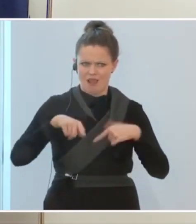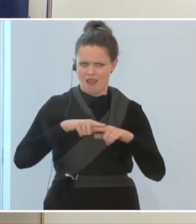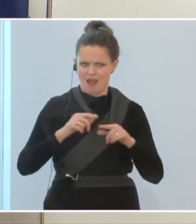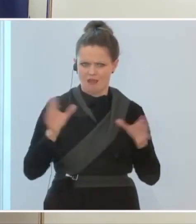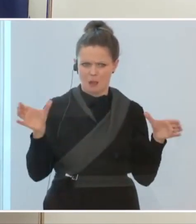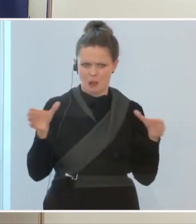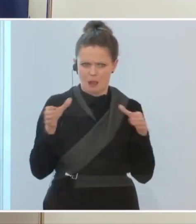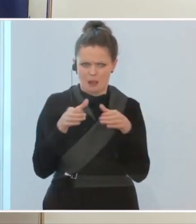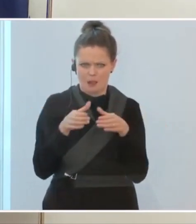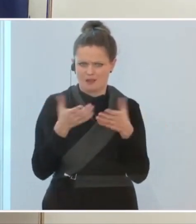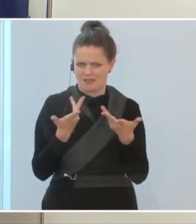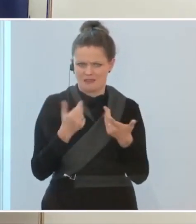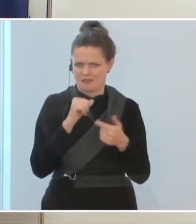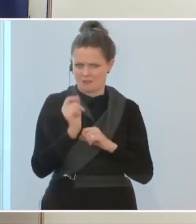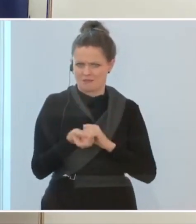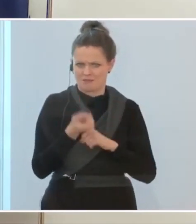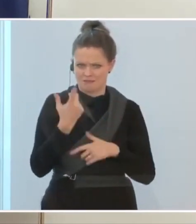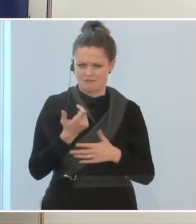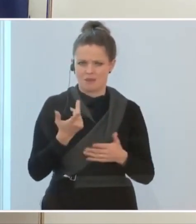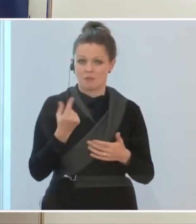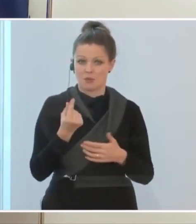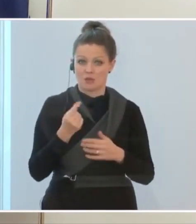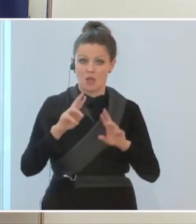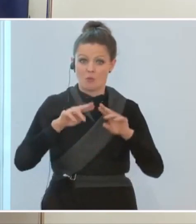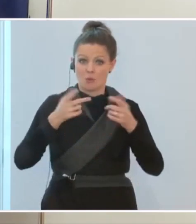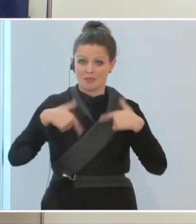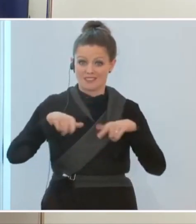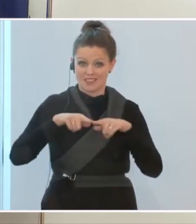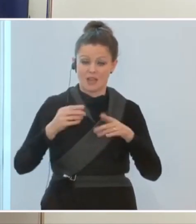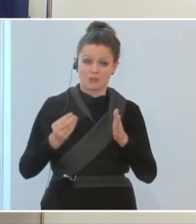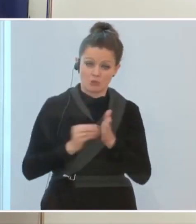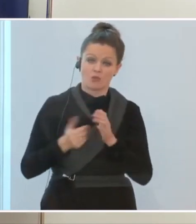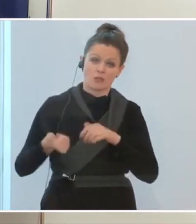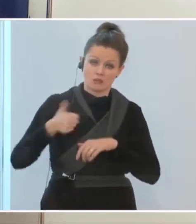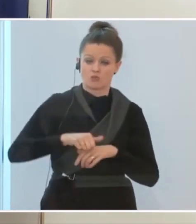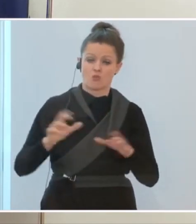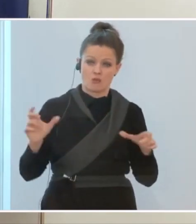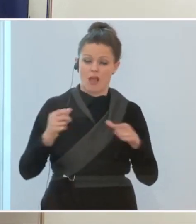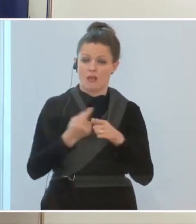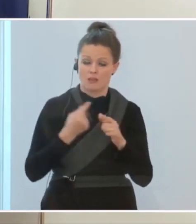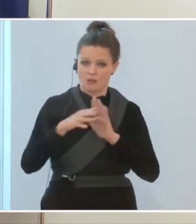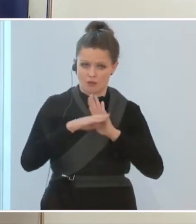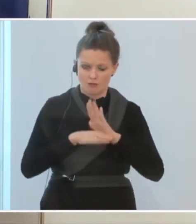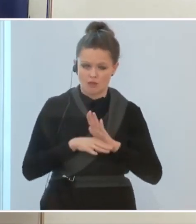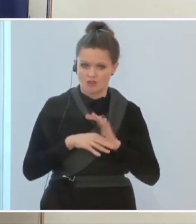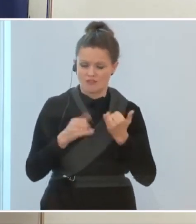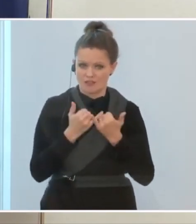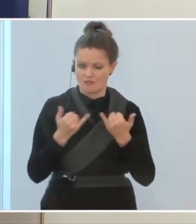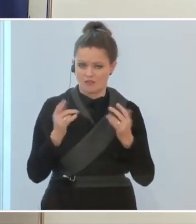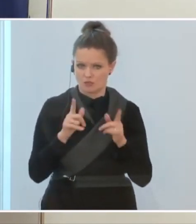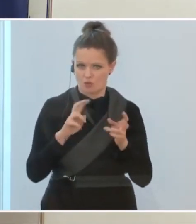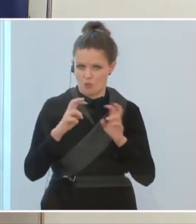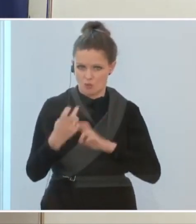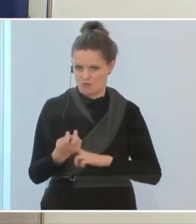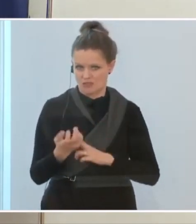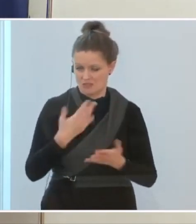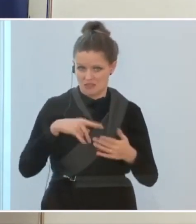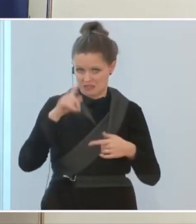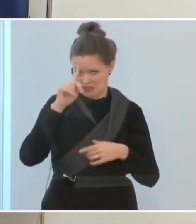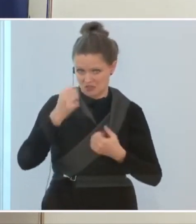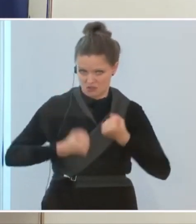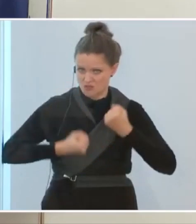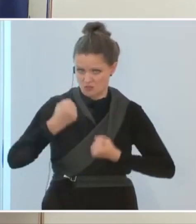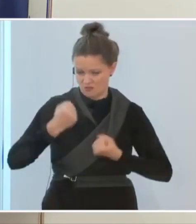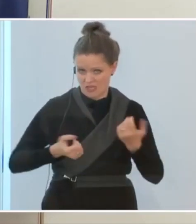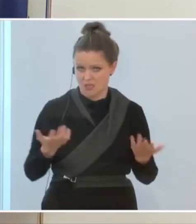Republik Österreich, also hier innerhalb der Bundesländer auch noch Quarantäne-Vorschriften zu machen. Ich glaube, dass das schwierig wäre